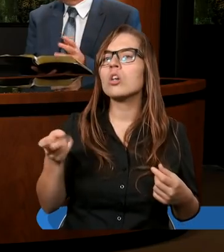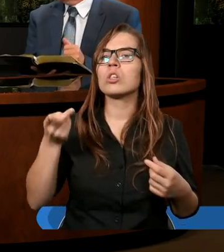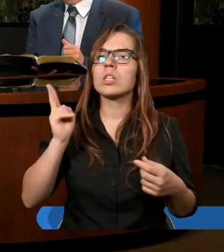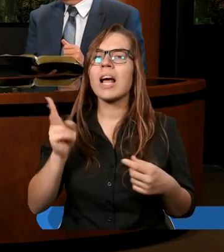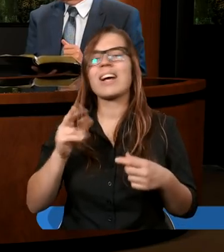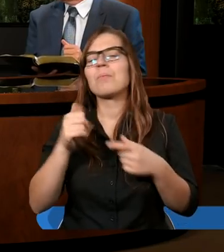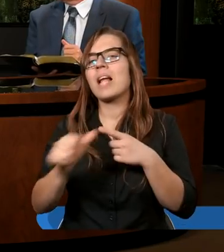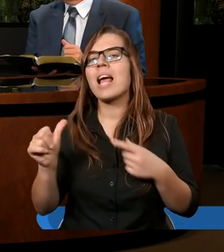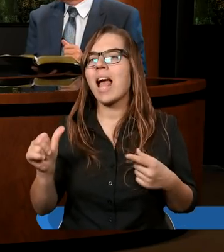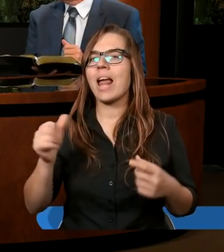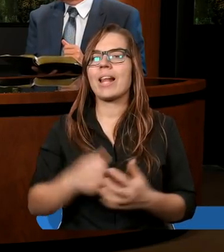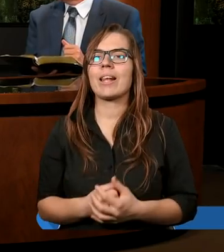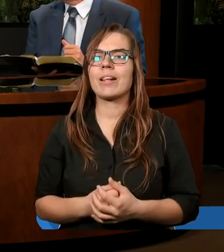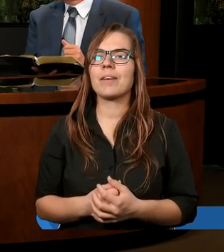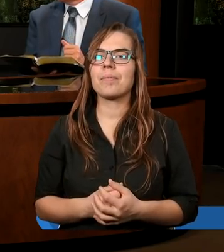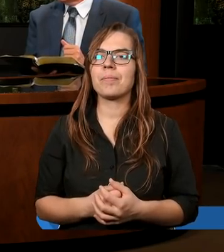kim się nie jest.